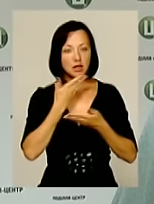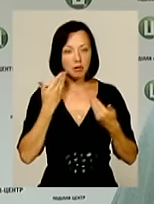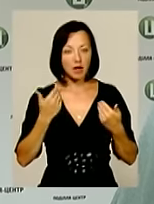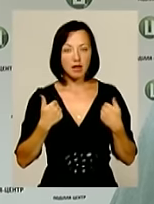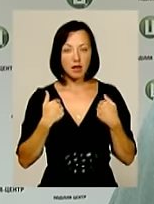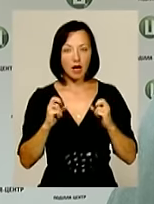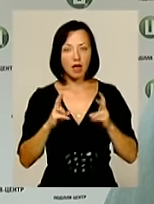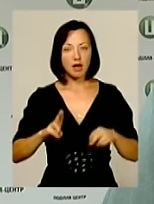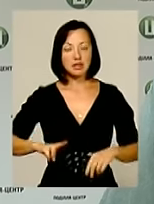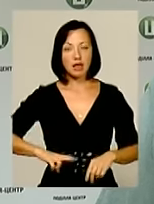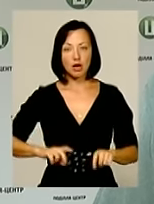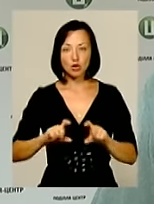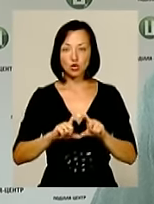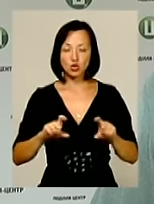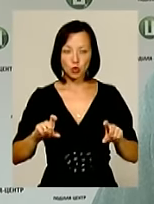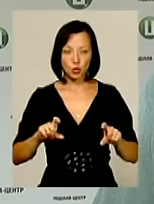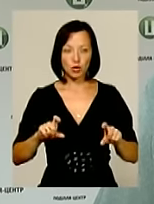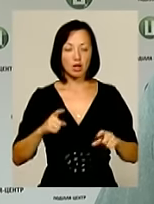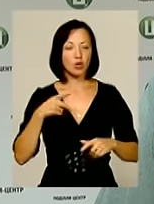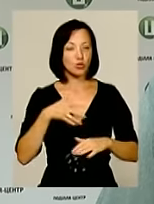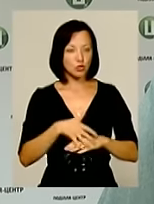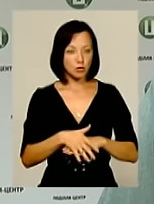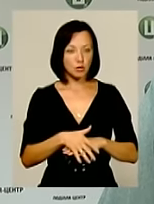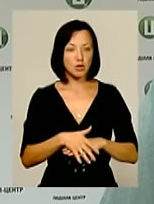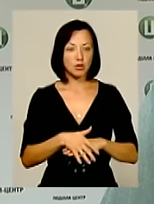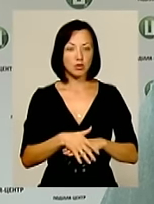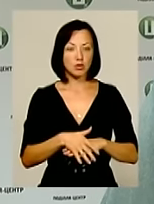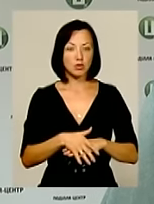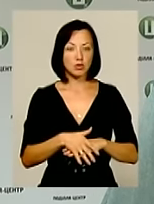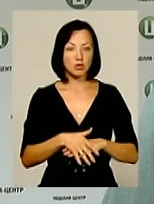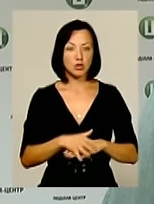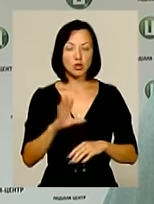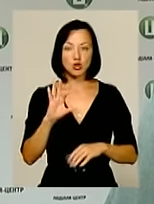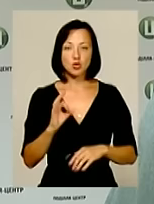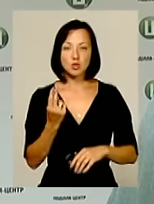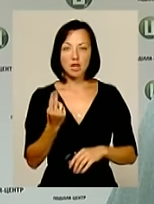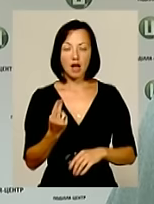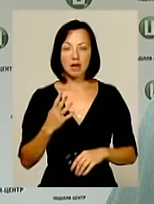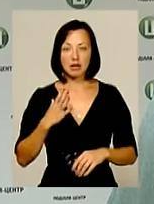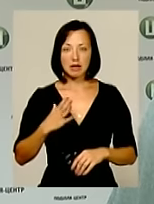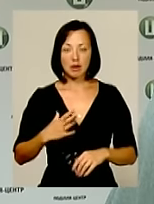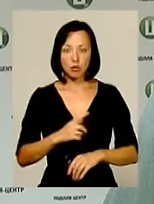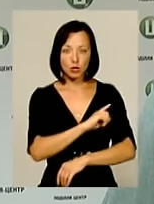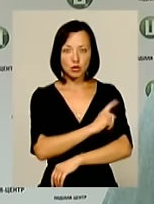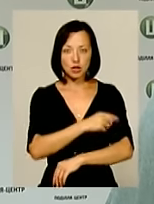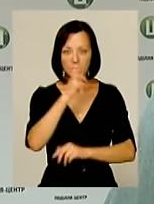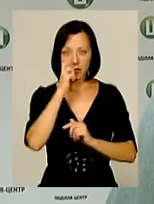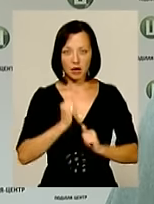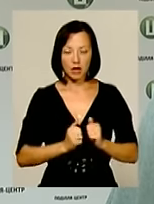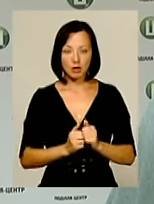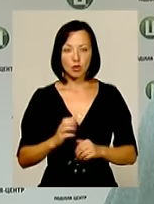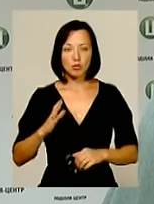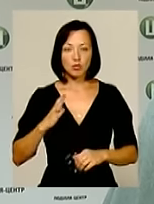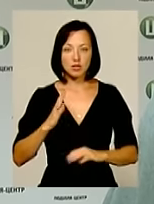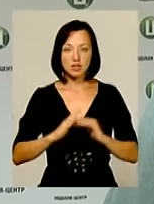Я як директор школи, розуміючи соціальне напруження в країні, будучи